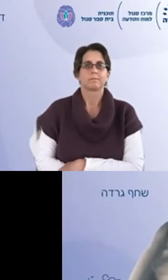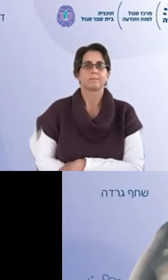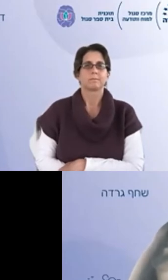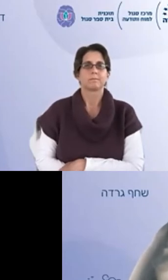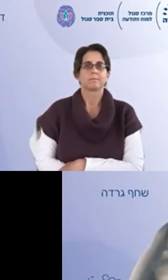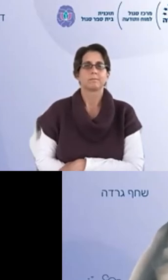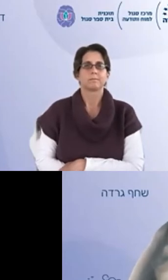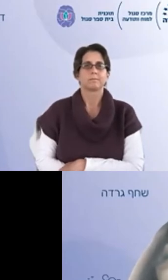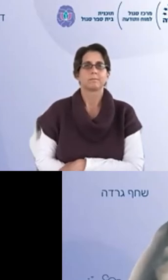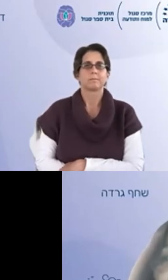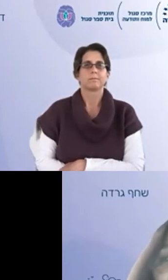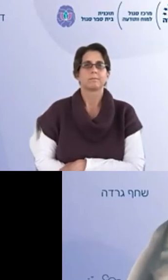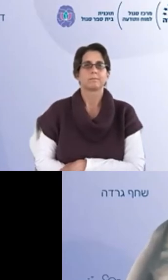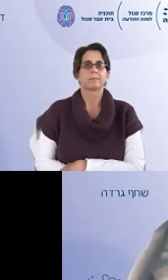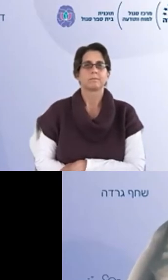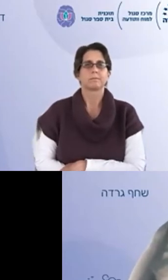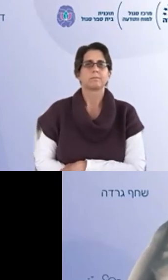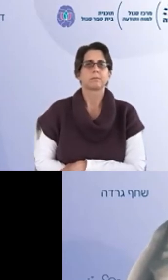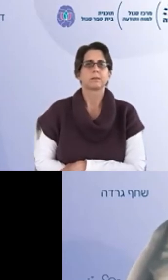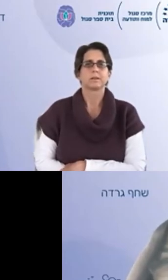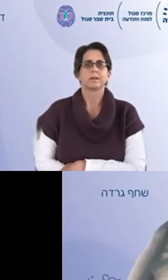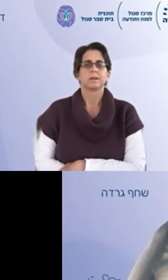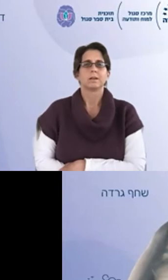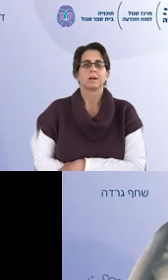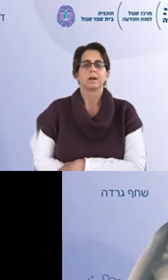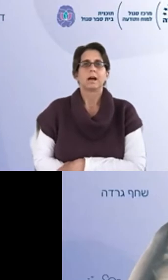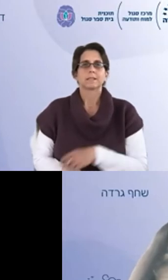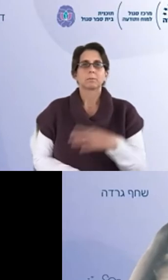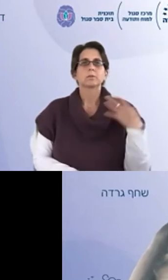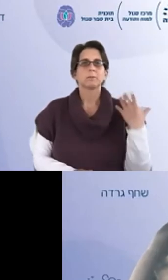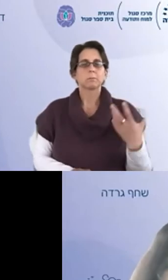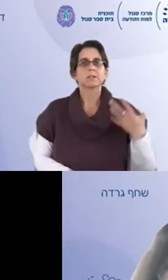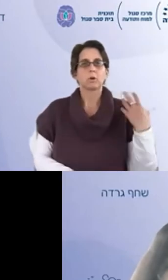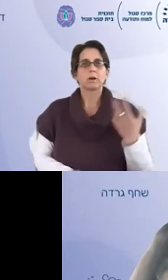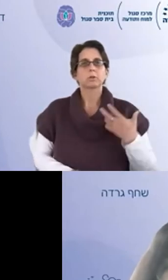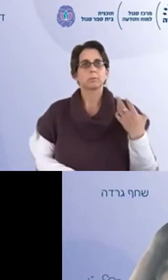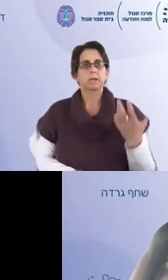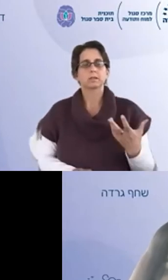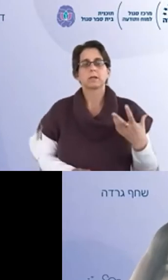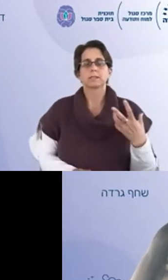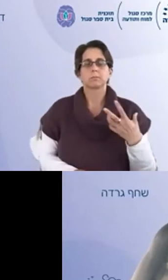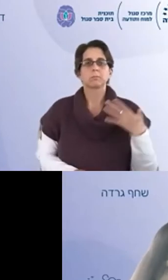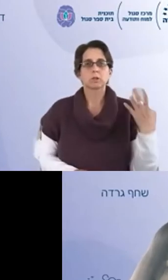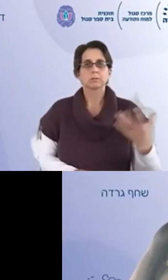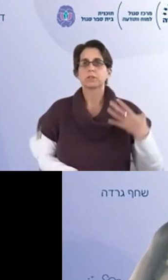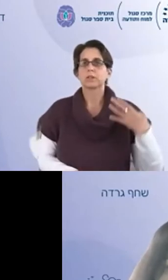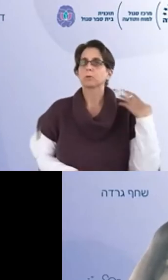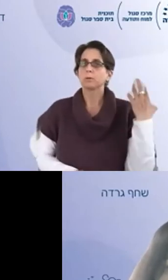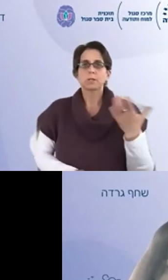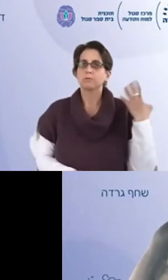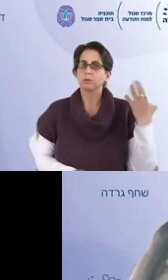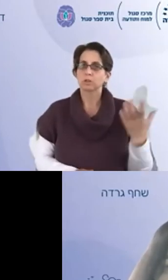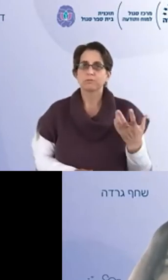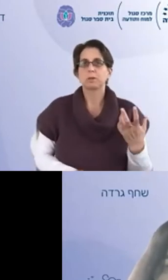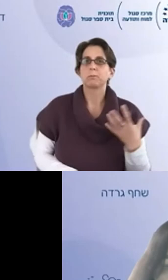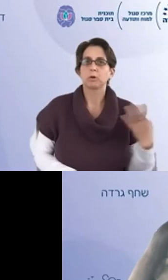ודאית ולדעת איך להתמודד איתן אז בעצם מדברת על אורחים את אומרת בעצם ללמוד להתמודד עם כל